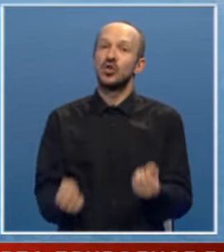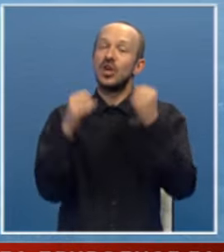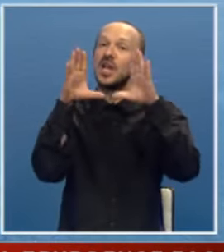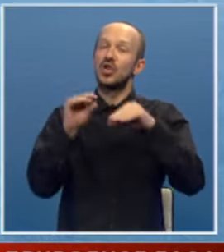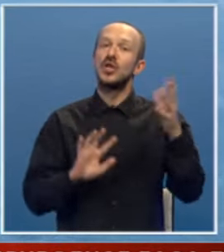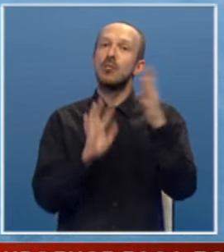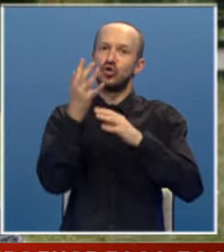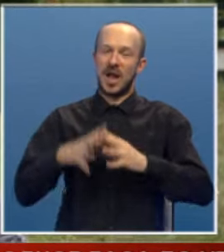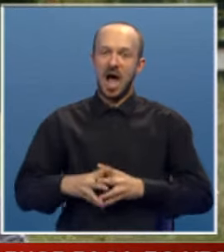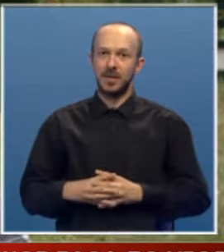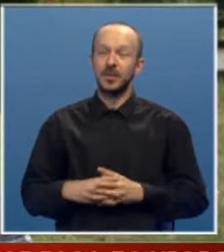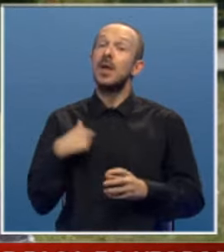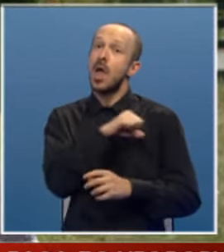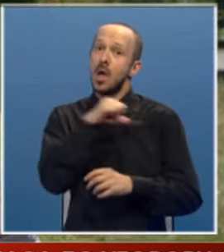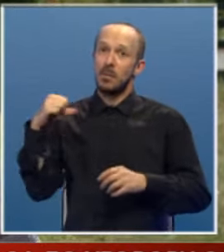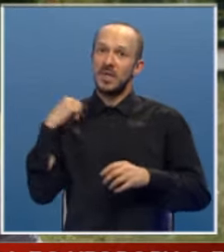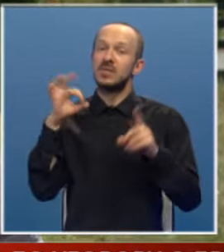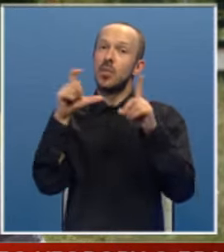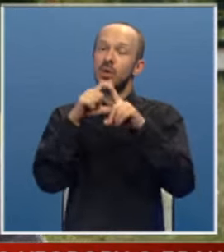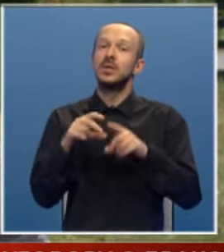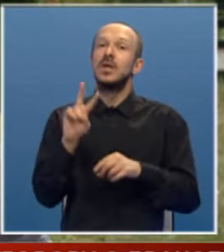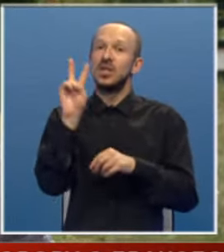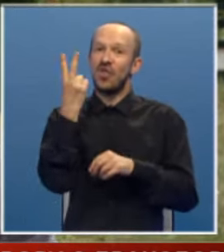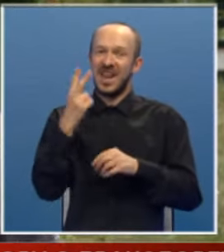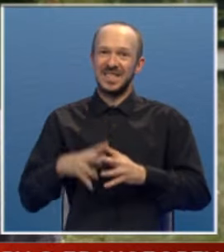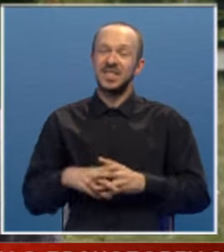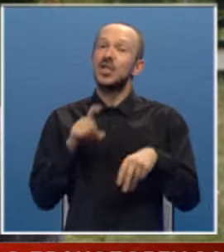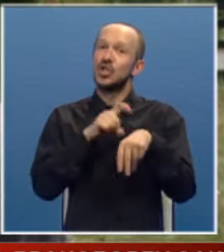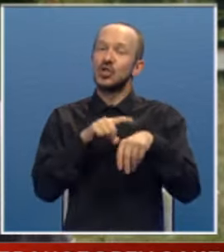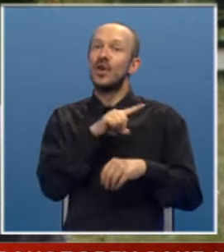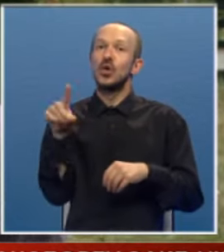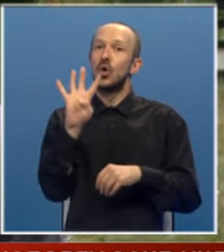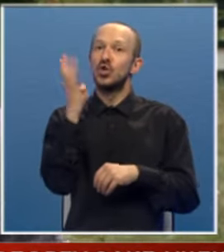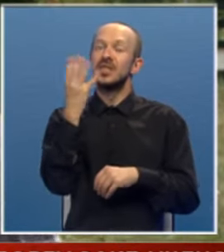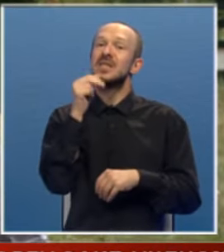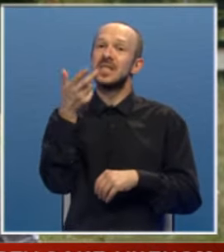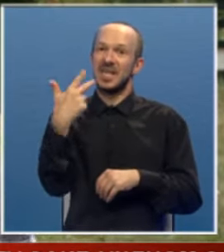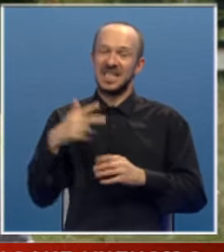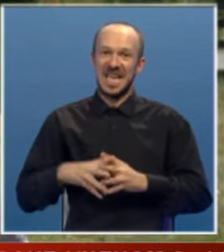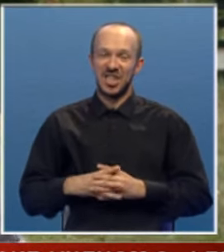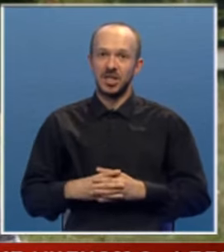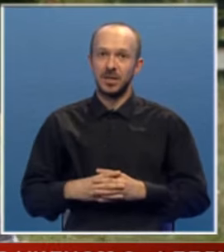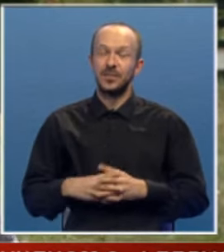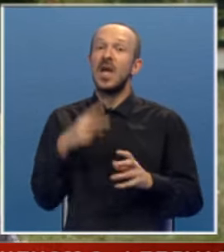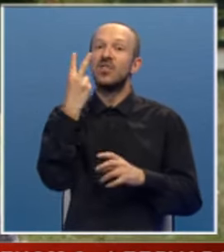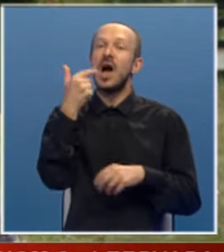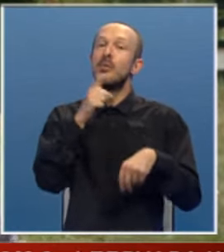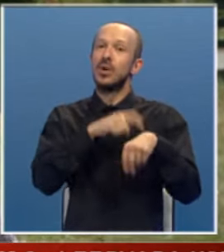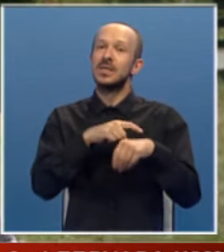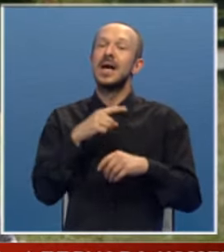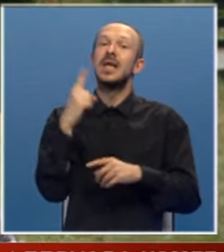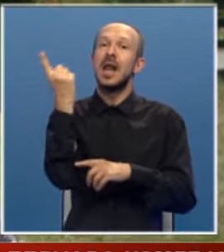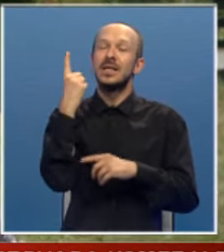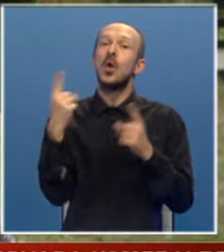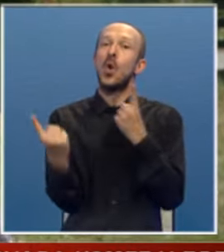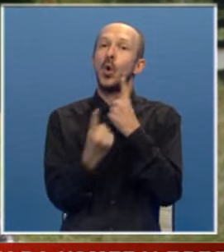gašenje požara. Mi smo od 12.00 do 14.30, znači dva i po sata, letjeli